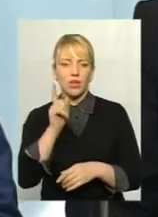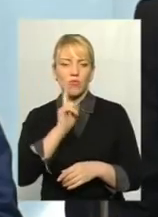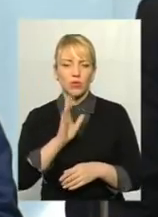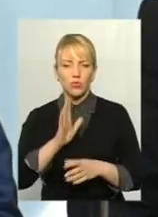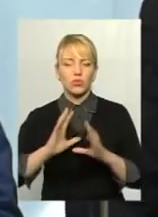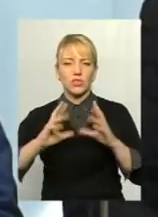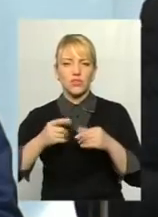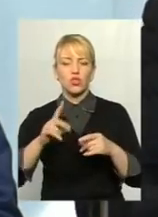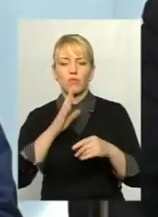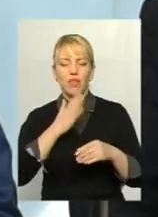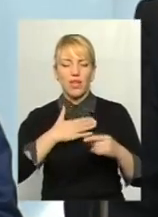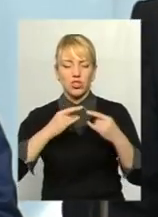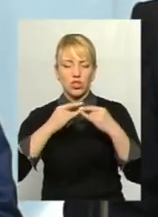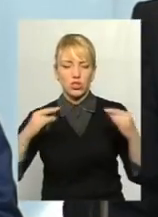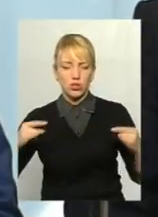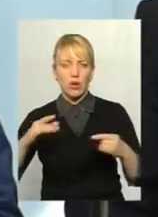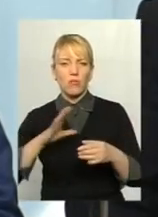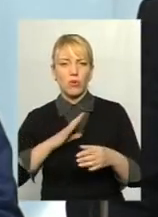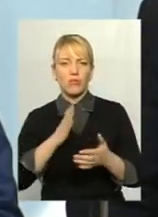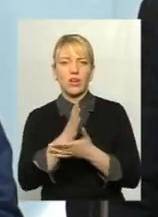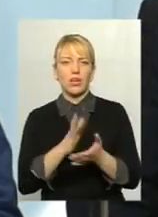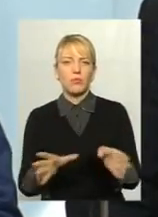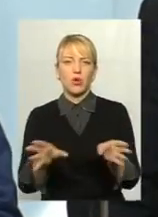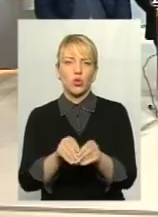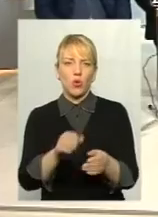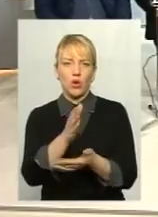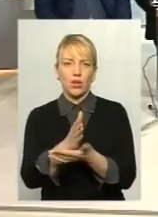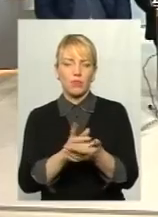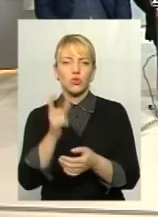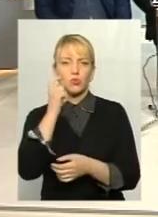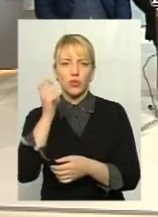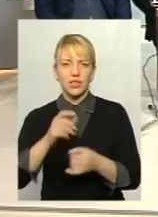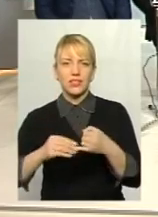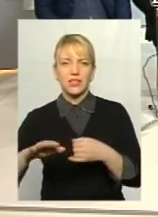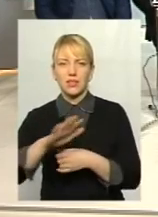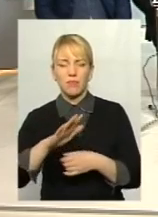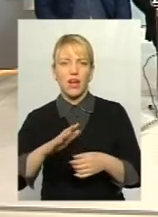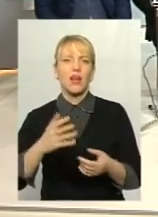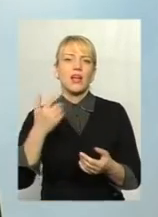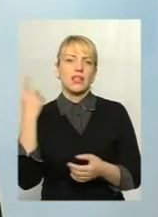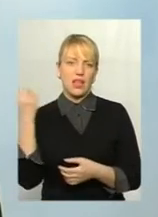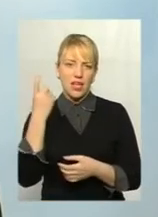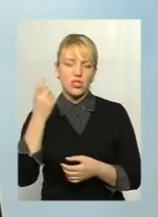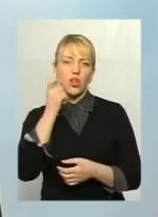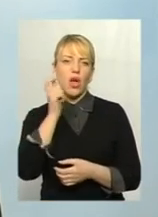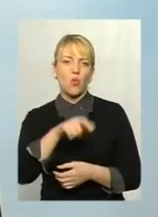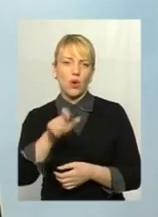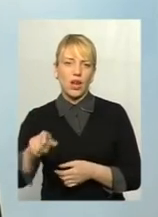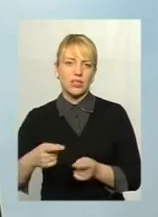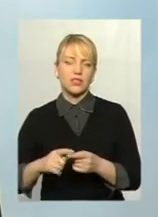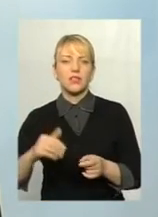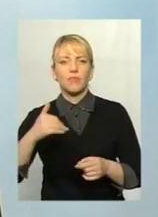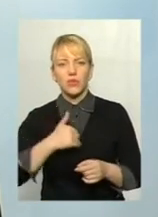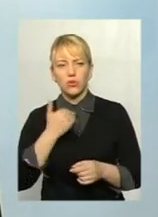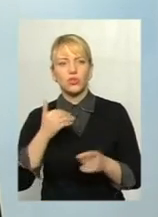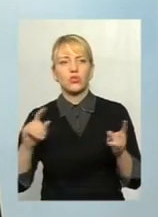на наших столах був хліб і до хліба. І українська земля належала українцям. Що ж, хочеться сподіватися, що справді кожен пам